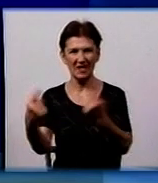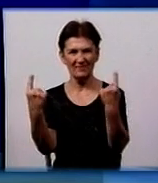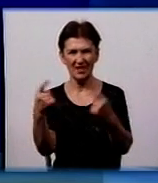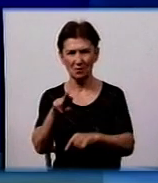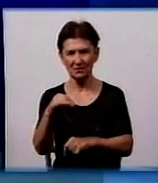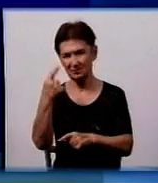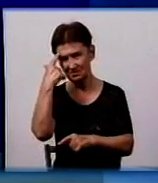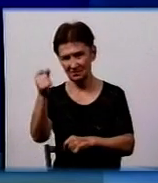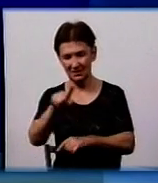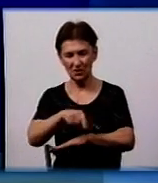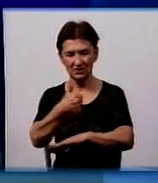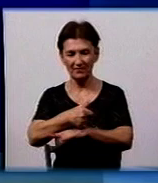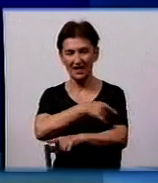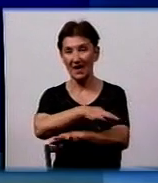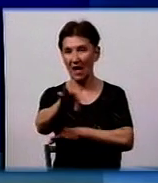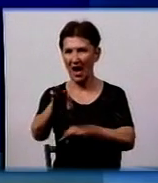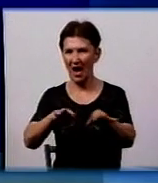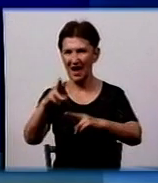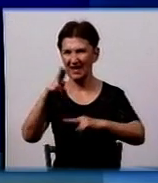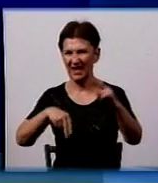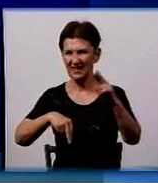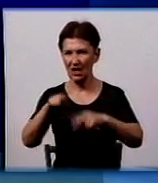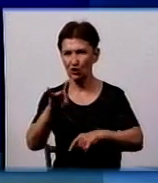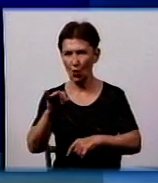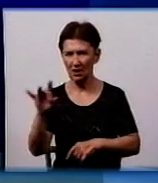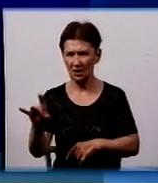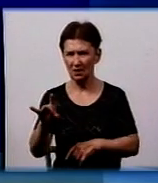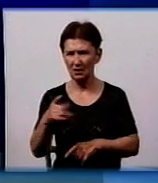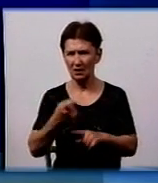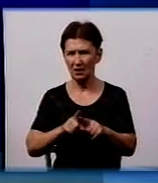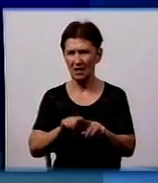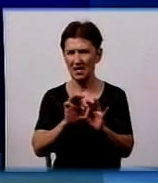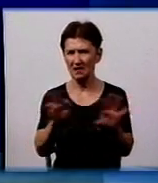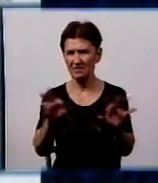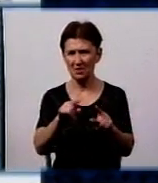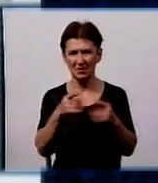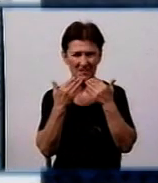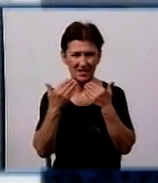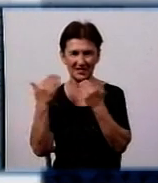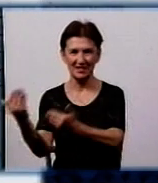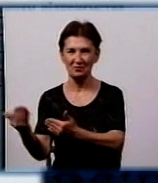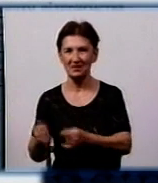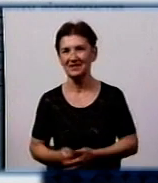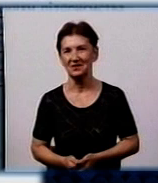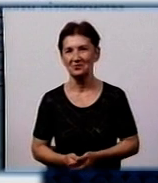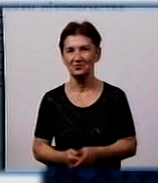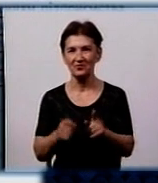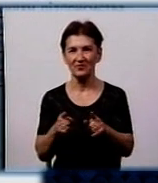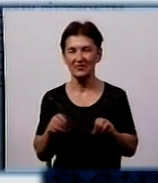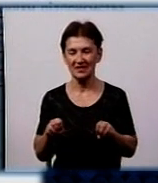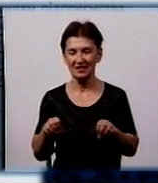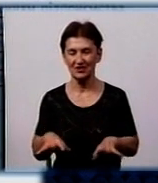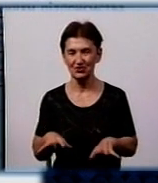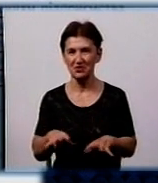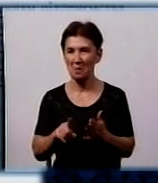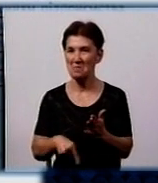Це повідомив головний архітектор Кропивницького Вадим Мездрінув відповіді на інформаційний запит. Рішенням Кіровоградської міської